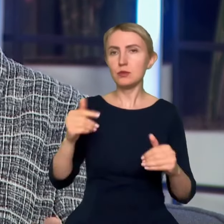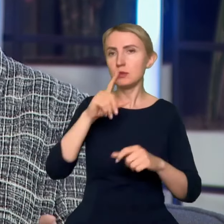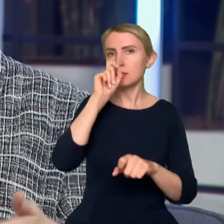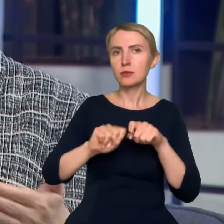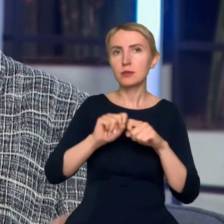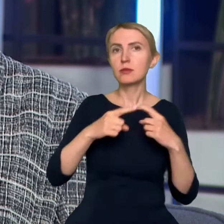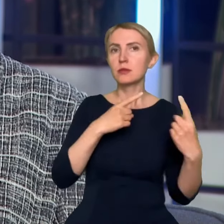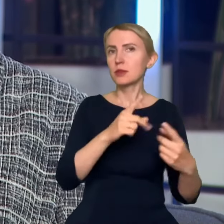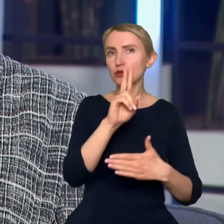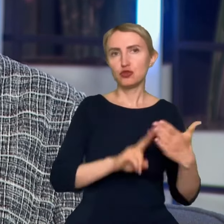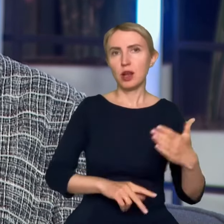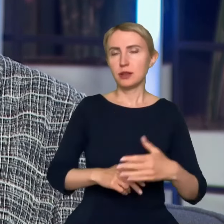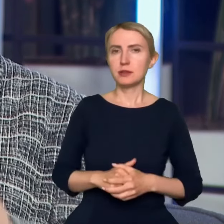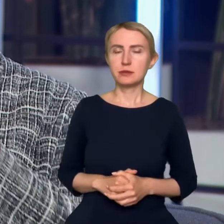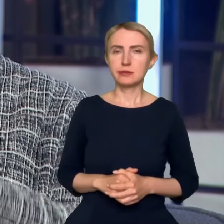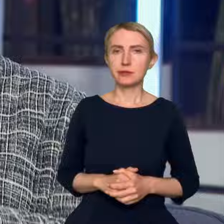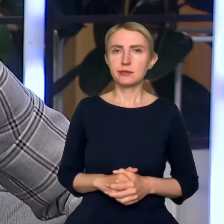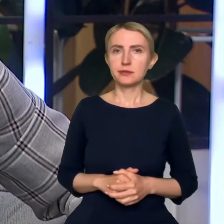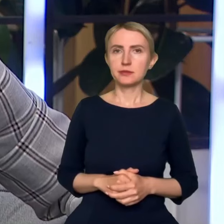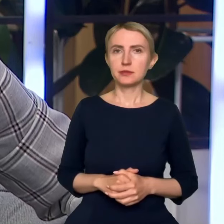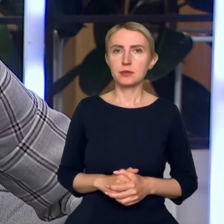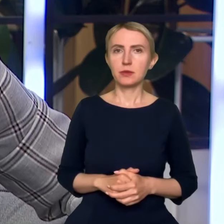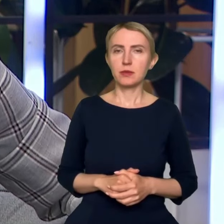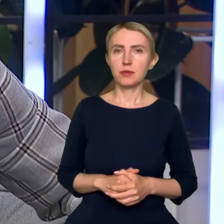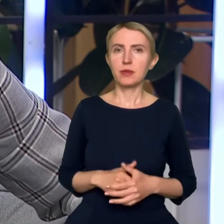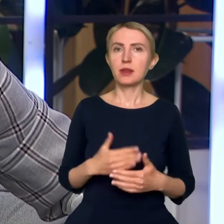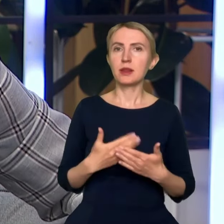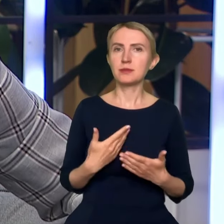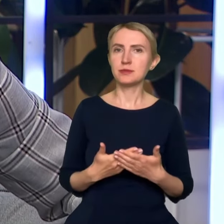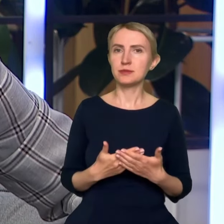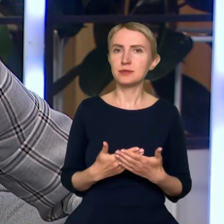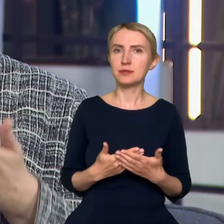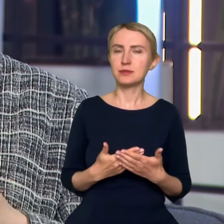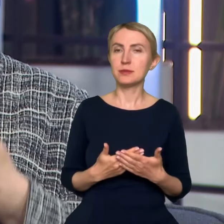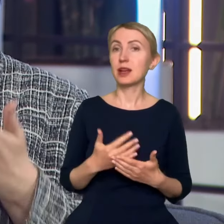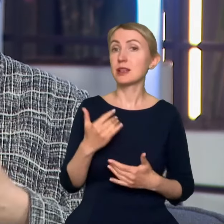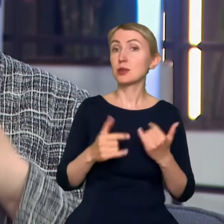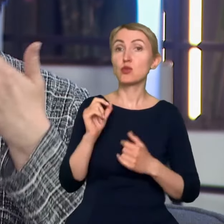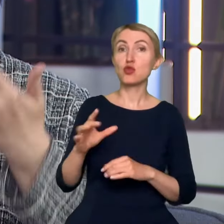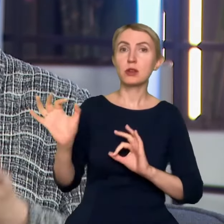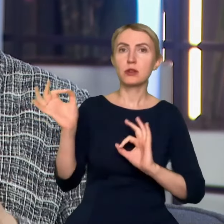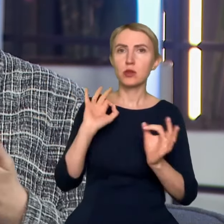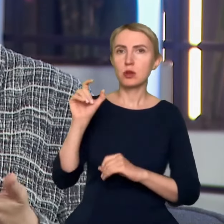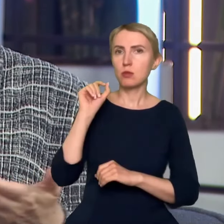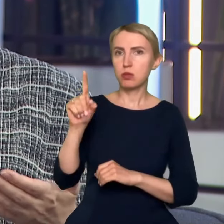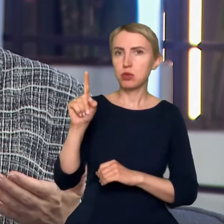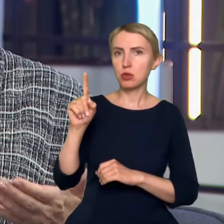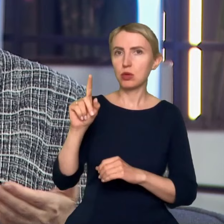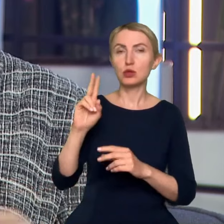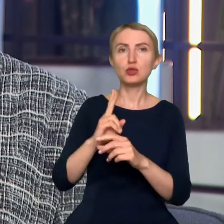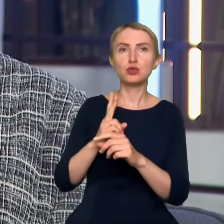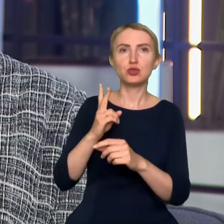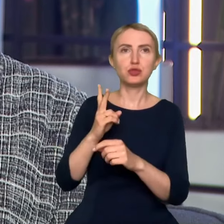tylko przez doświadczonego redaktora, przez każdego. Więc jeżeli jest jakaś informacja, która została podana przez źródło, uznane